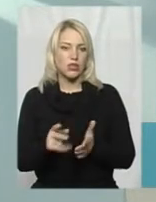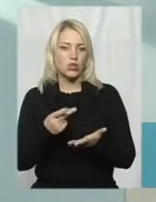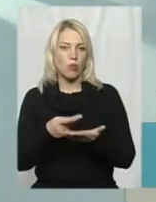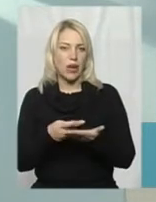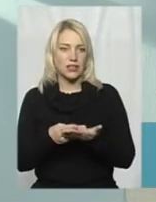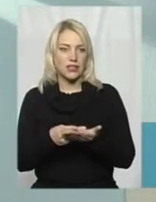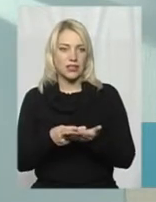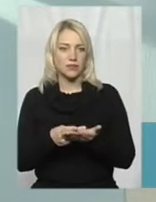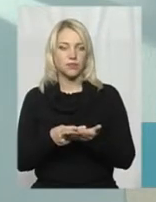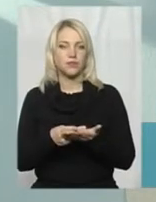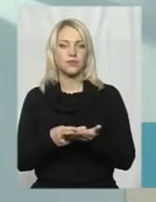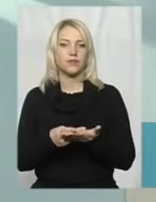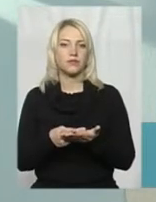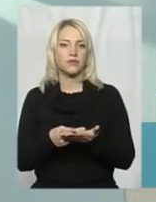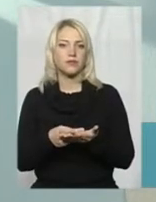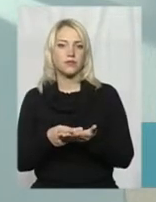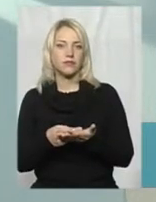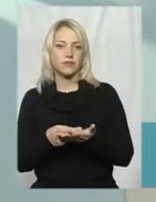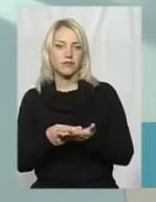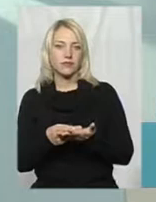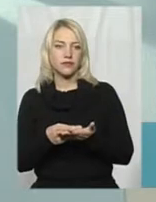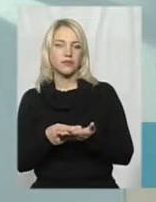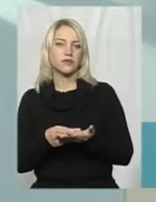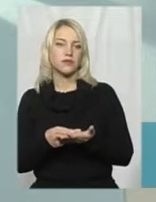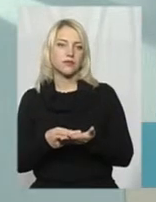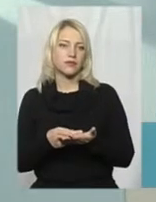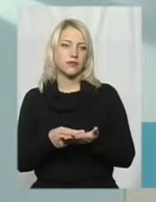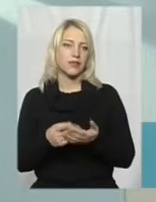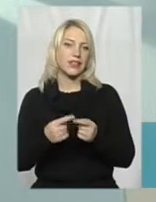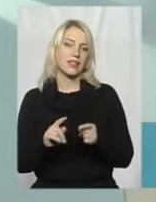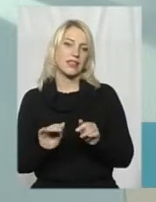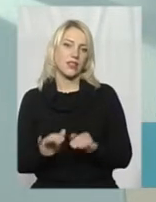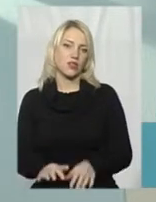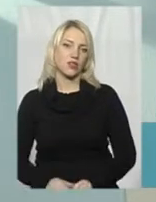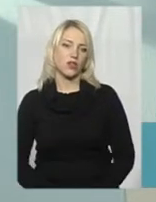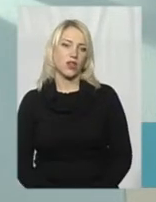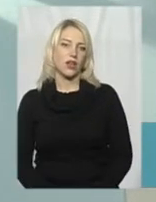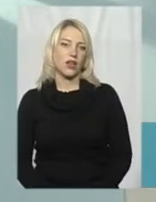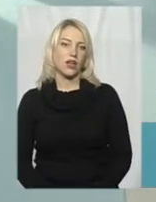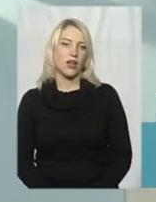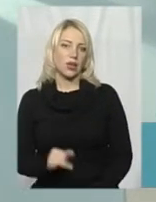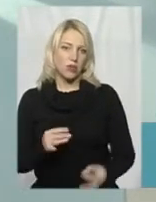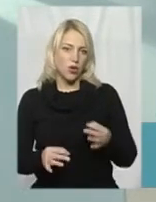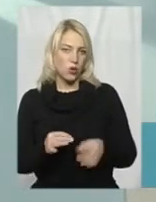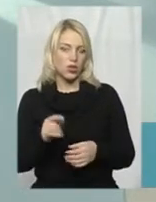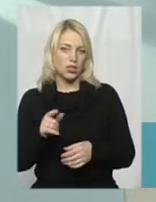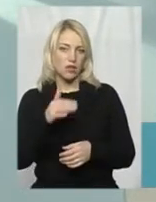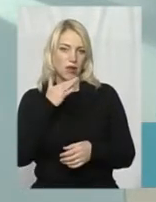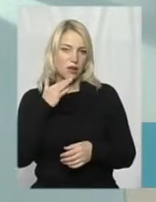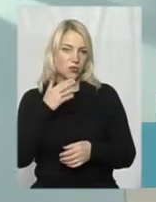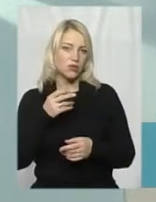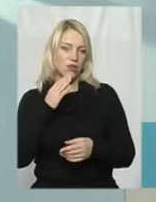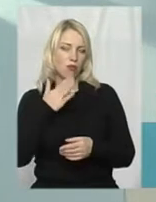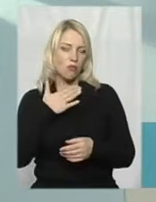це дійство. І природно там дуже багато, на мою думку,